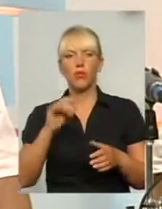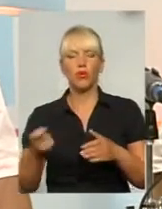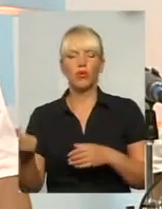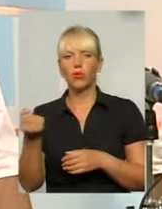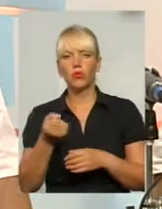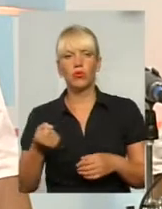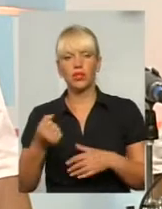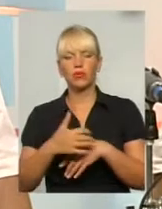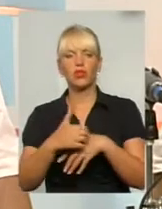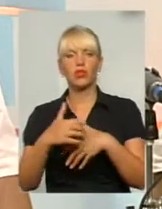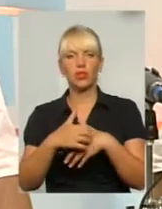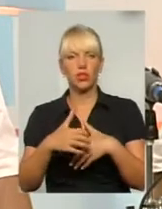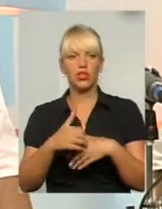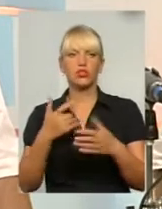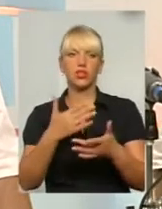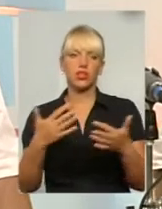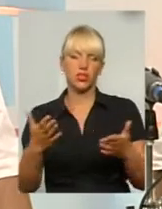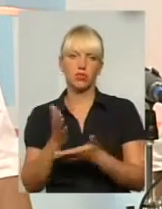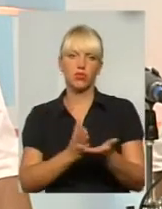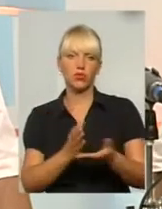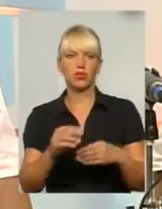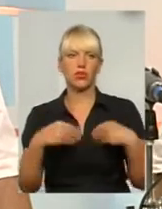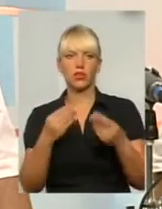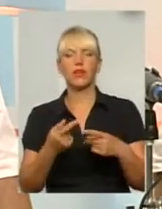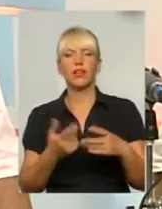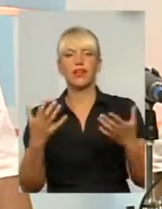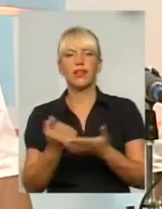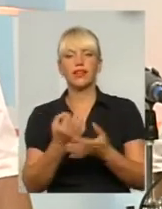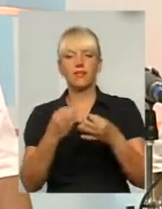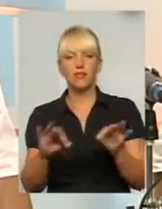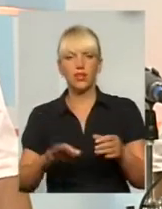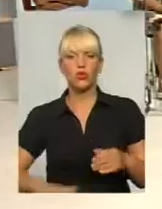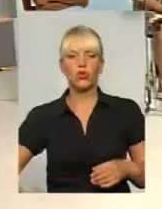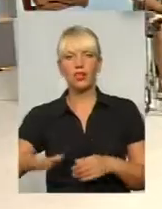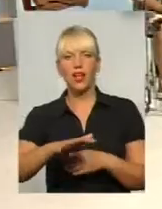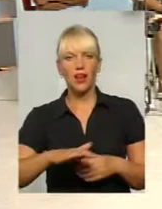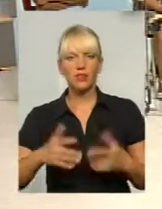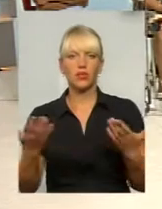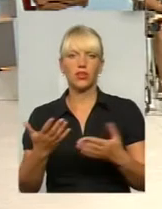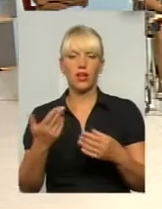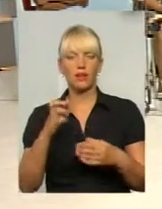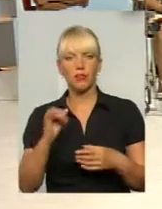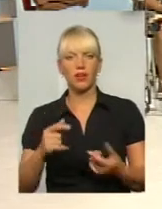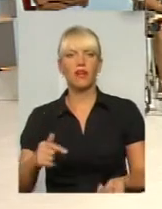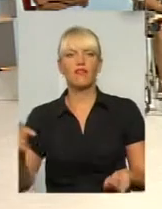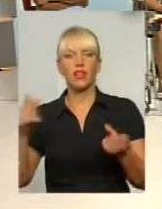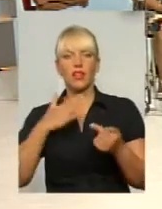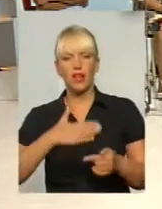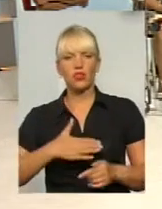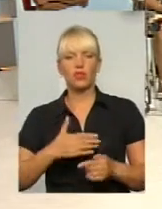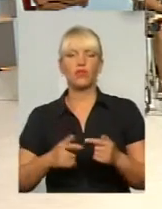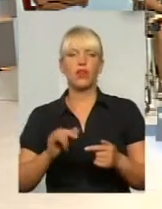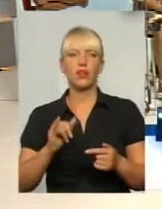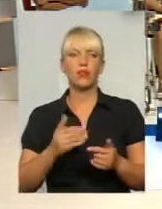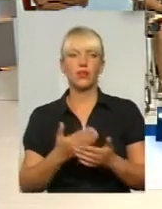інші послуги надаватись. Тобто, знайти сьогодні вільну ділянку, яка також влаштувала би не тільки на рівновіддалене в житлового, можна